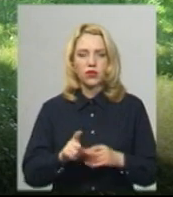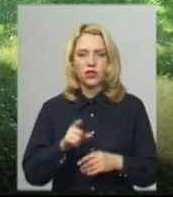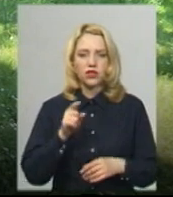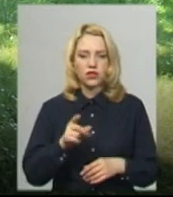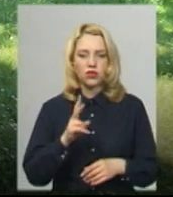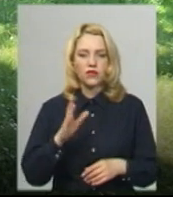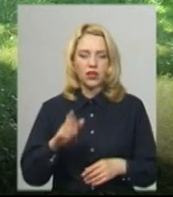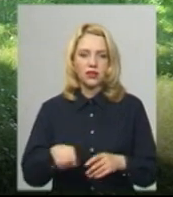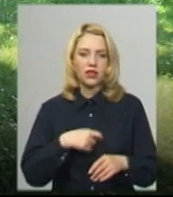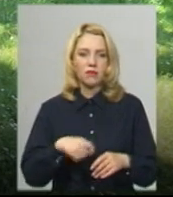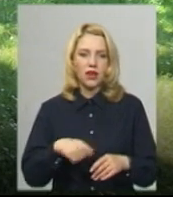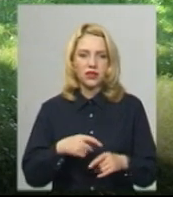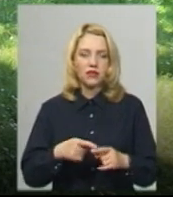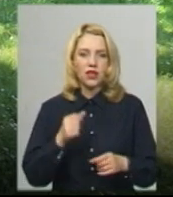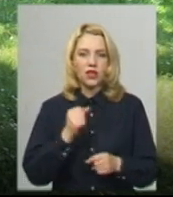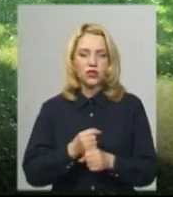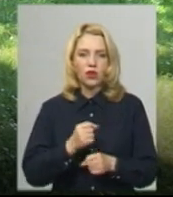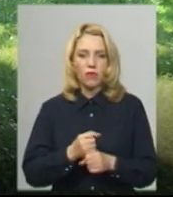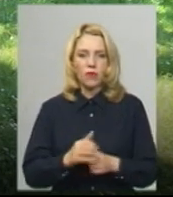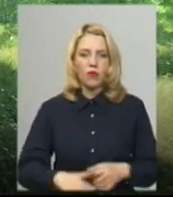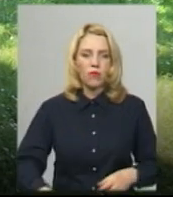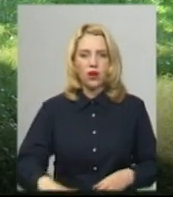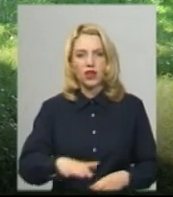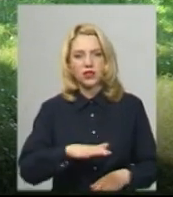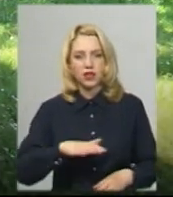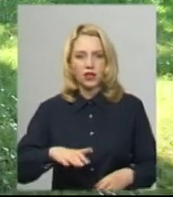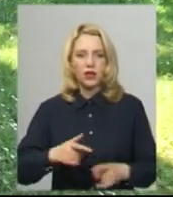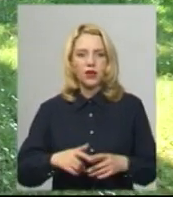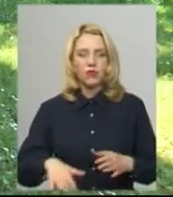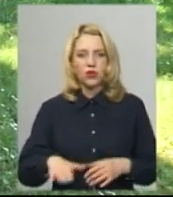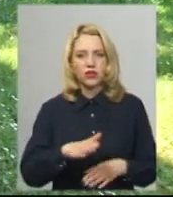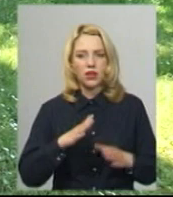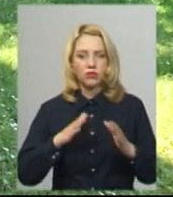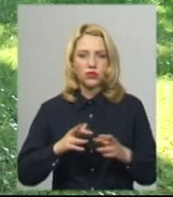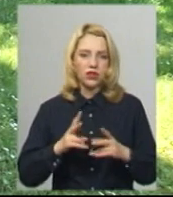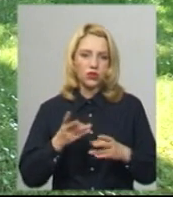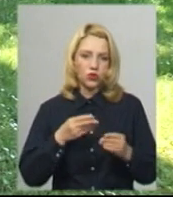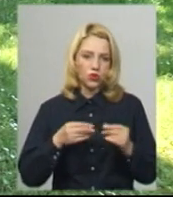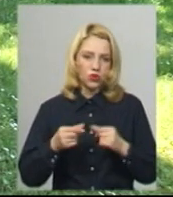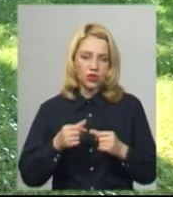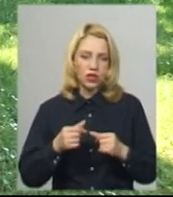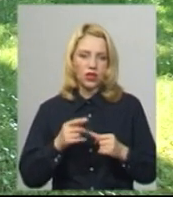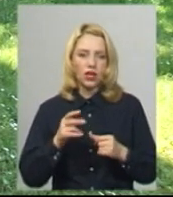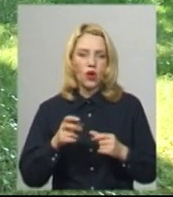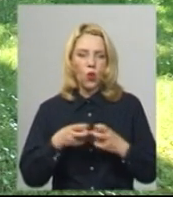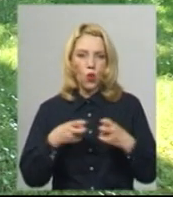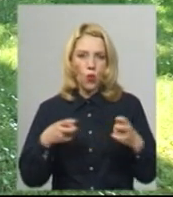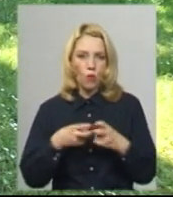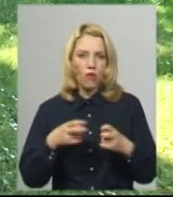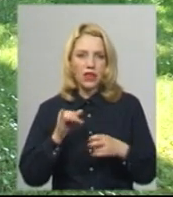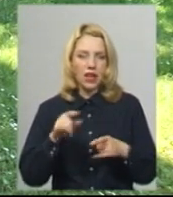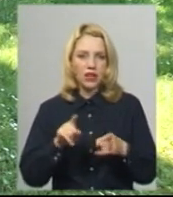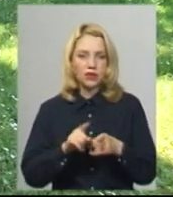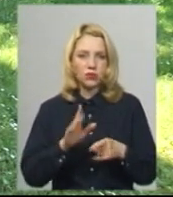квадратних метрів зробимо покриття. Покриття буде як штучне гумове, так і доріжки